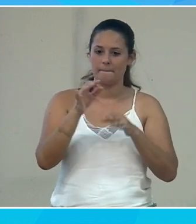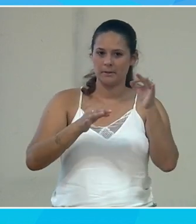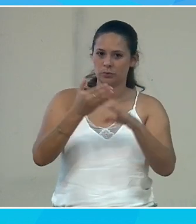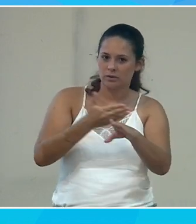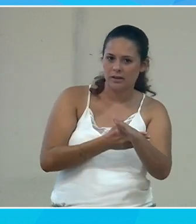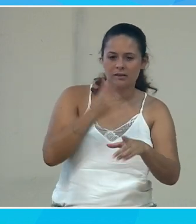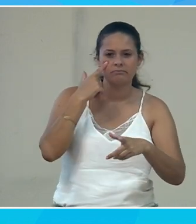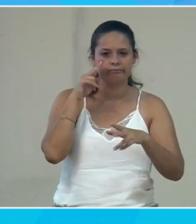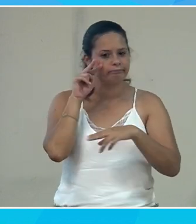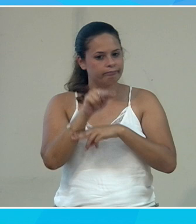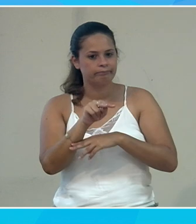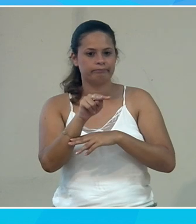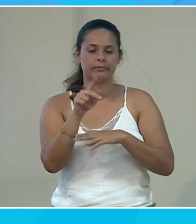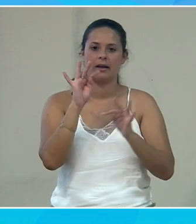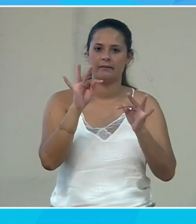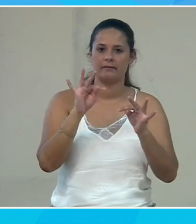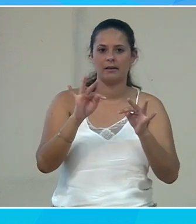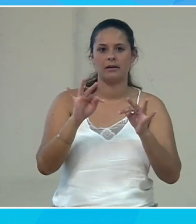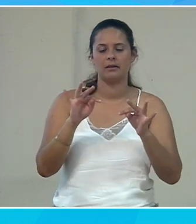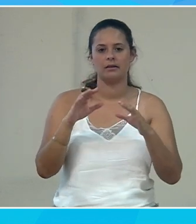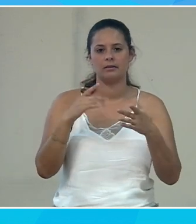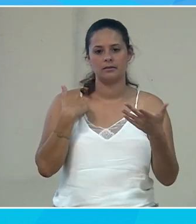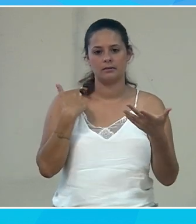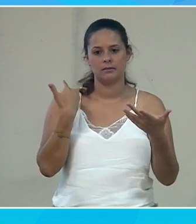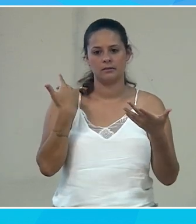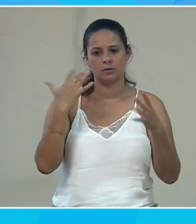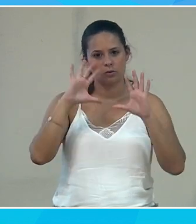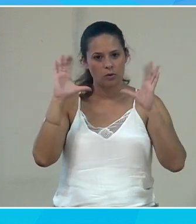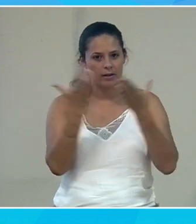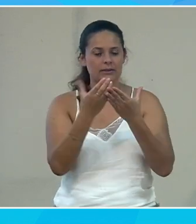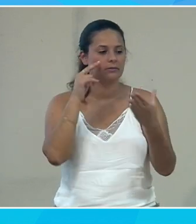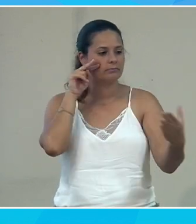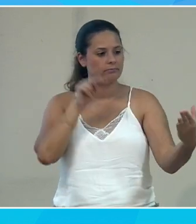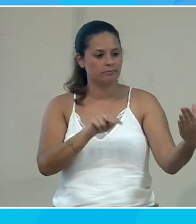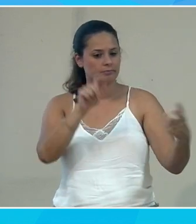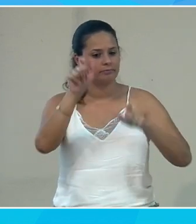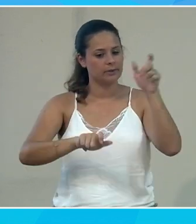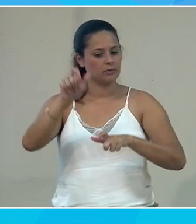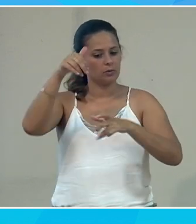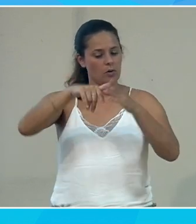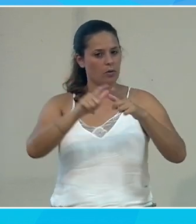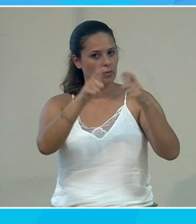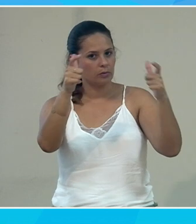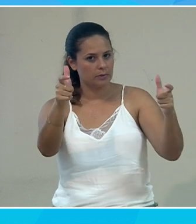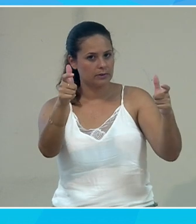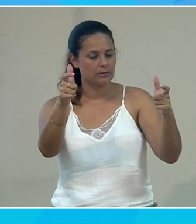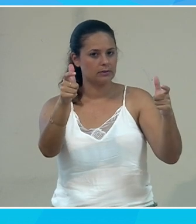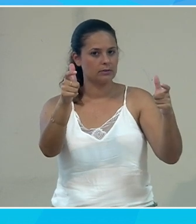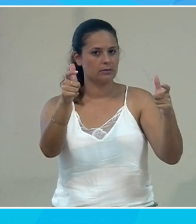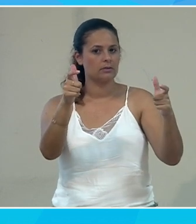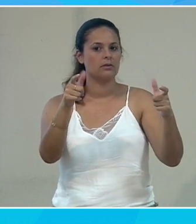comportement pour bénéficier de la puissance collective. Ce qui est important, c'est de pouvoir accueillir des personnes dans l'entreprise et